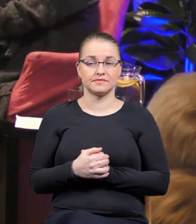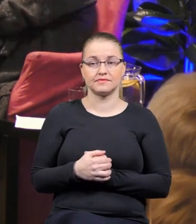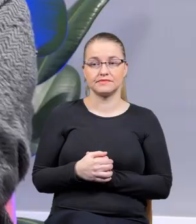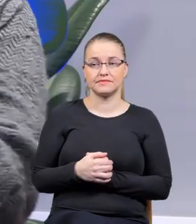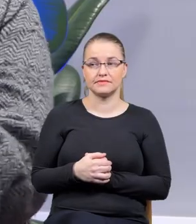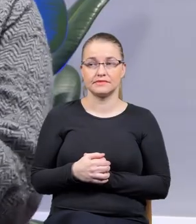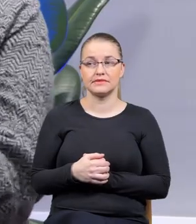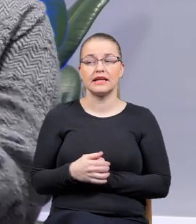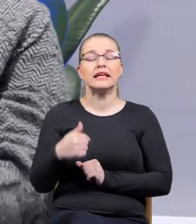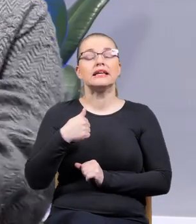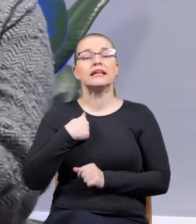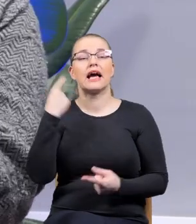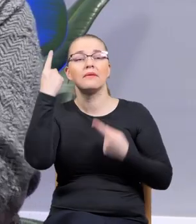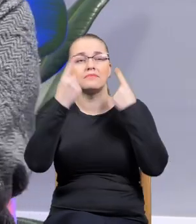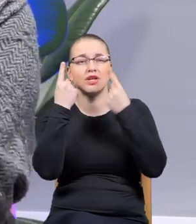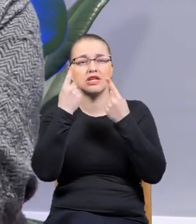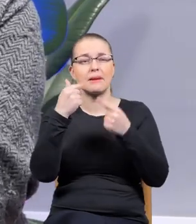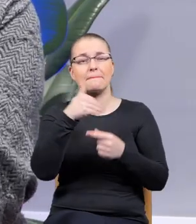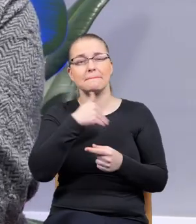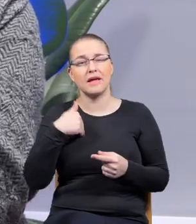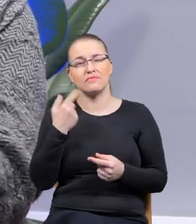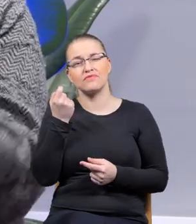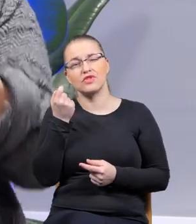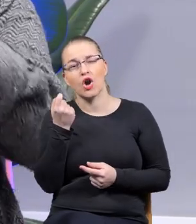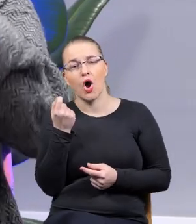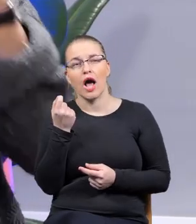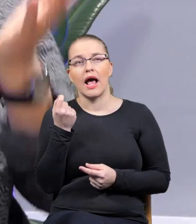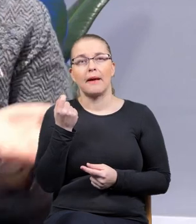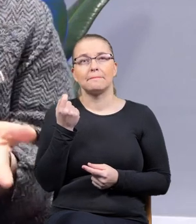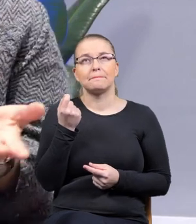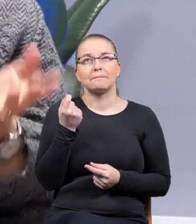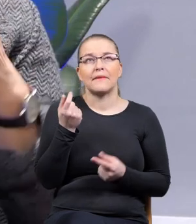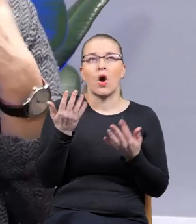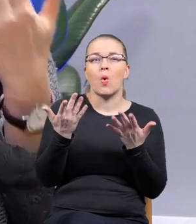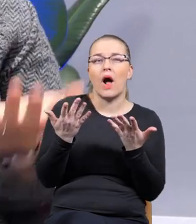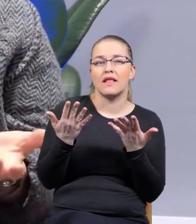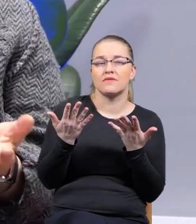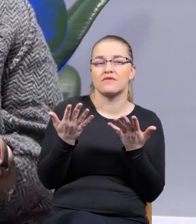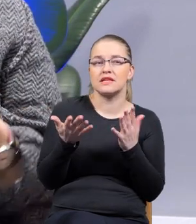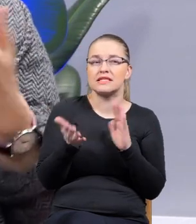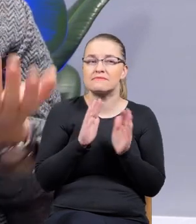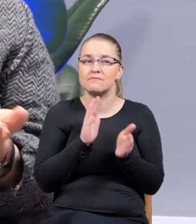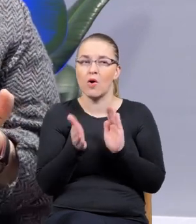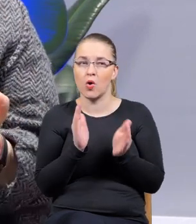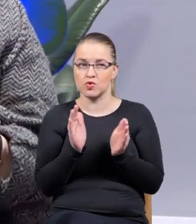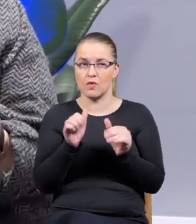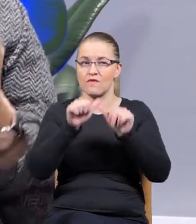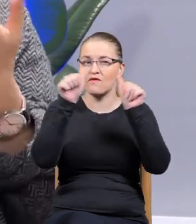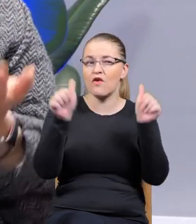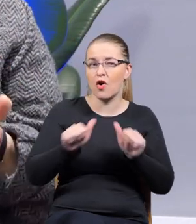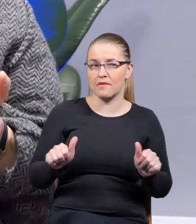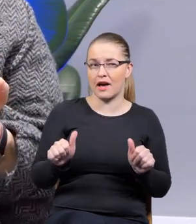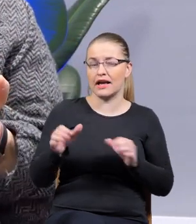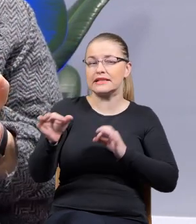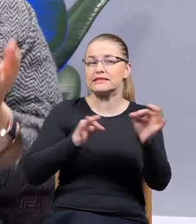my trochę ulegamy takim uproszczonym formom, które się pojawiły w historii literatury